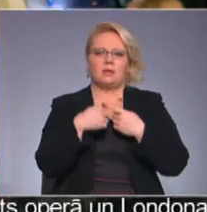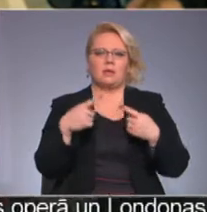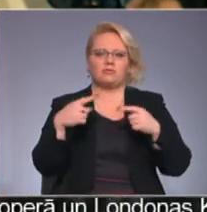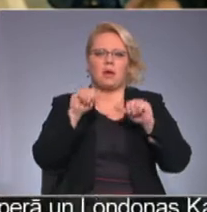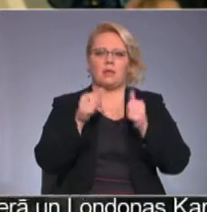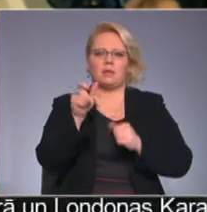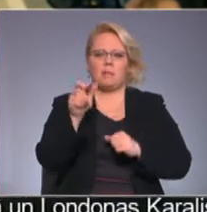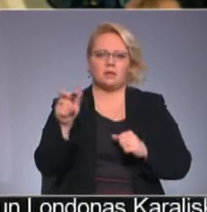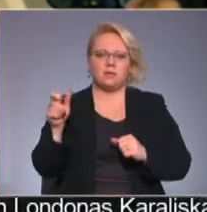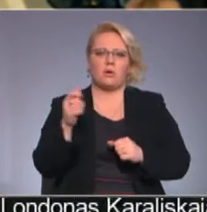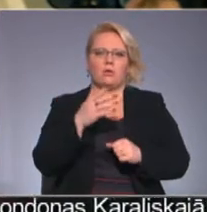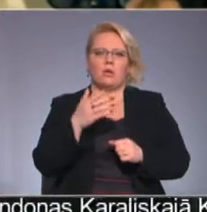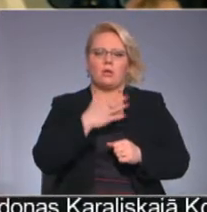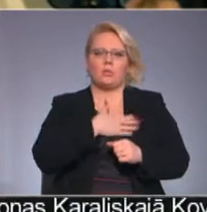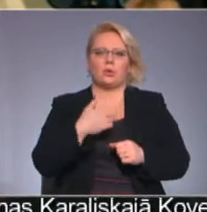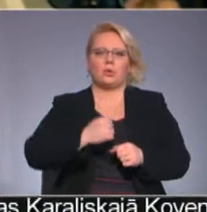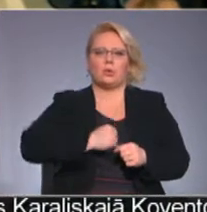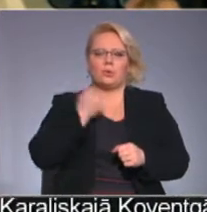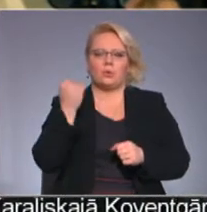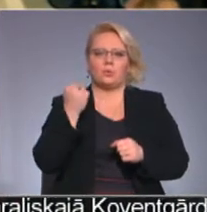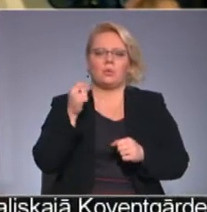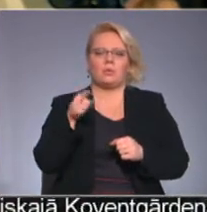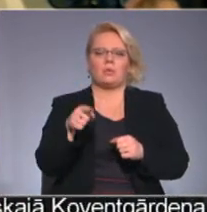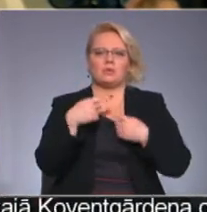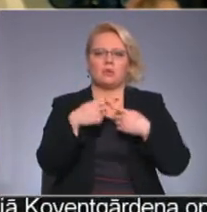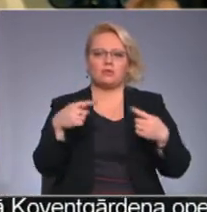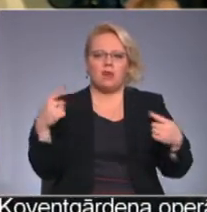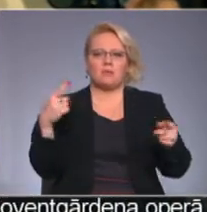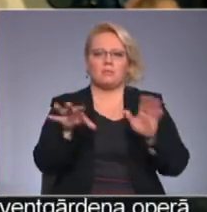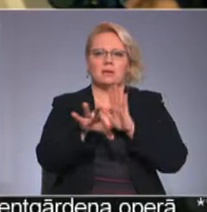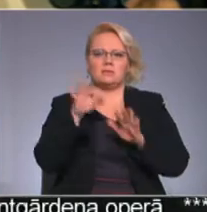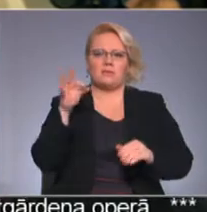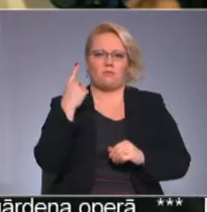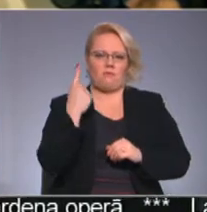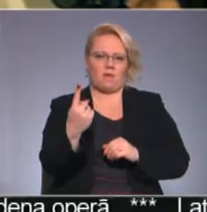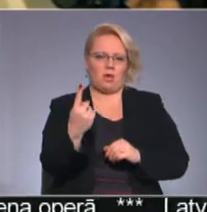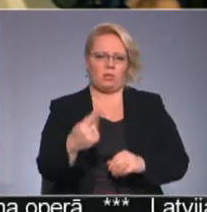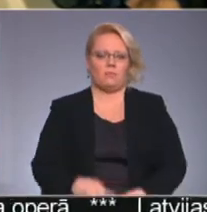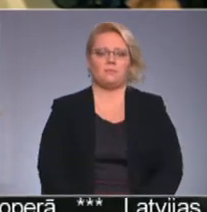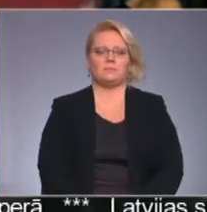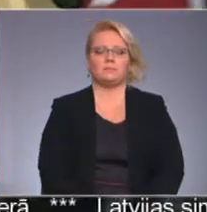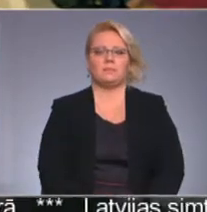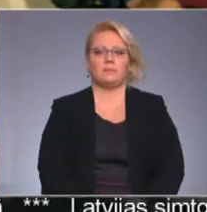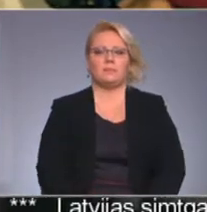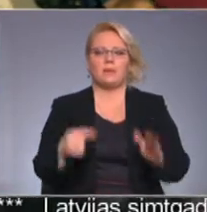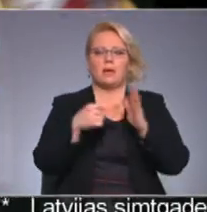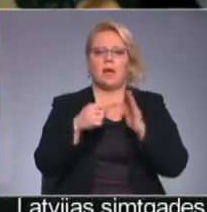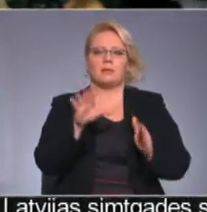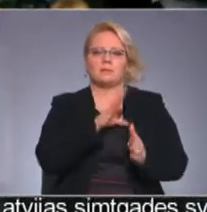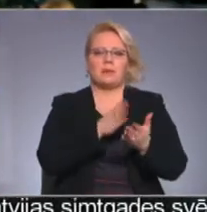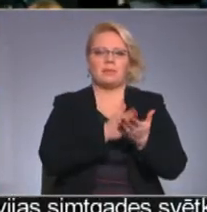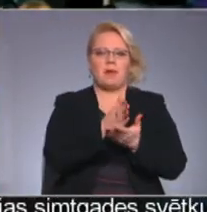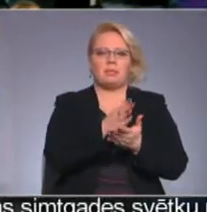ārkārtīgi grūti ir. Es tāpēc šīm dažādībām, lūkies celt to vienu. Kādas bija tendences?